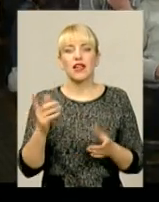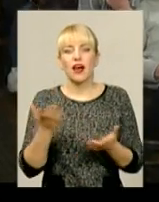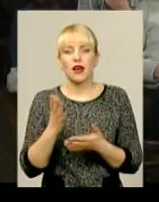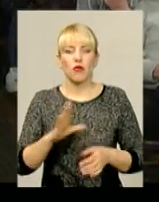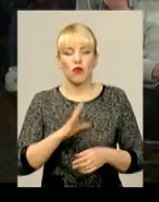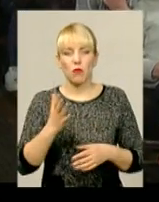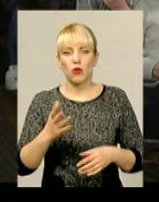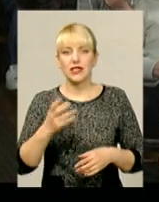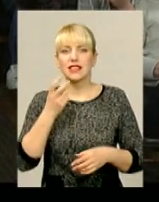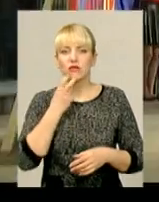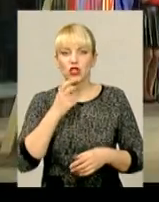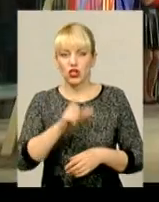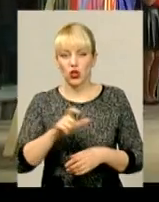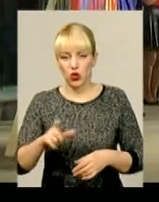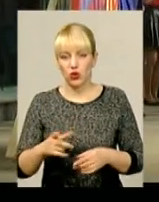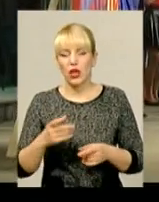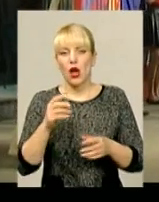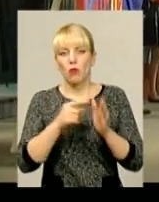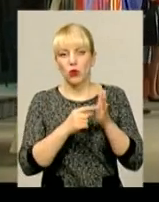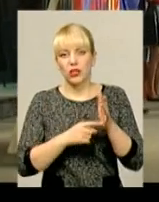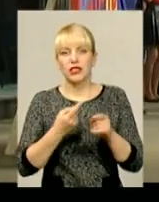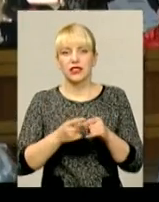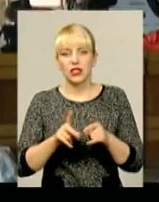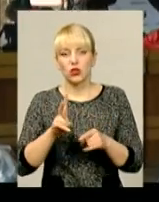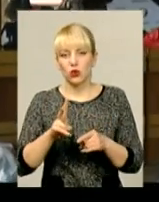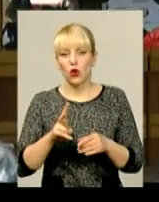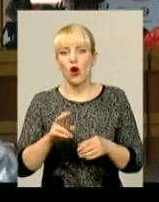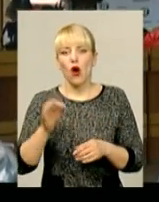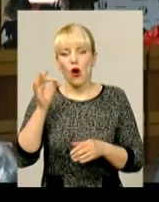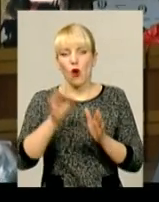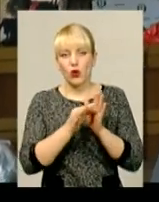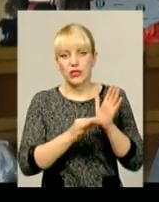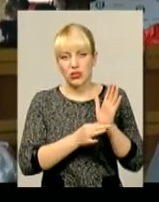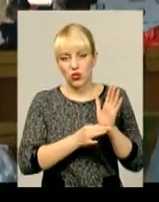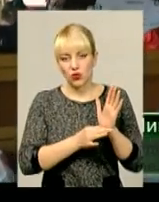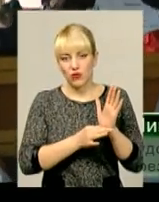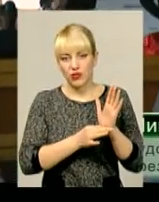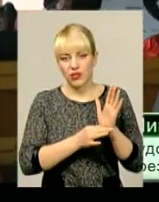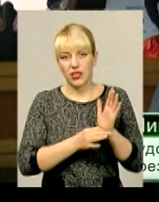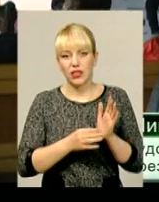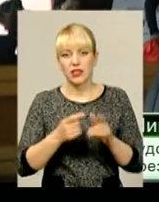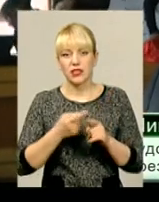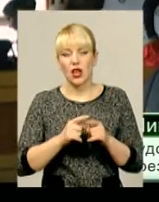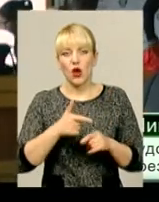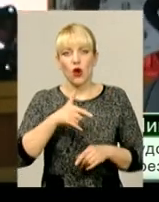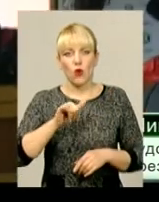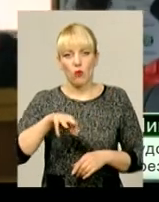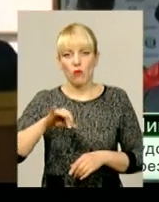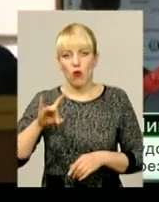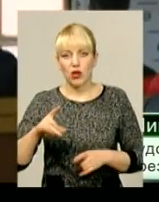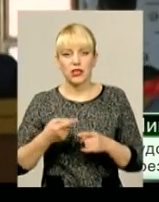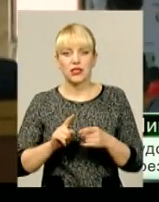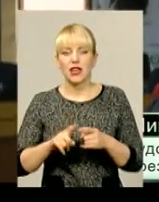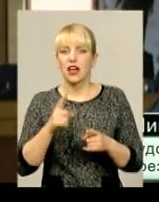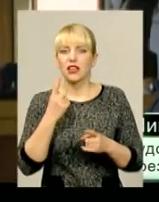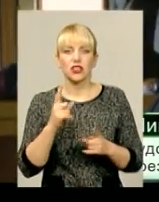поділилися ті, кому випала честь оцінювати учасників на сцені. Гумор, як такий, це єдине, що, в принципі, нас